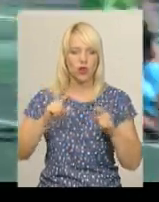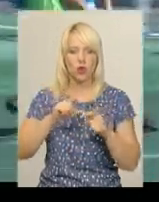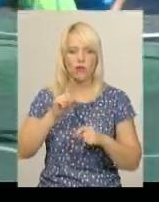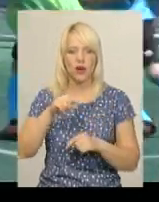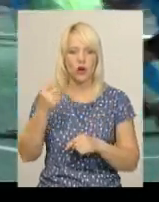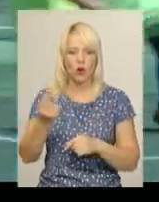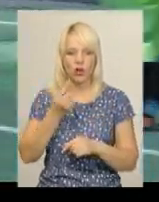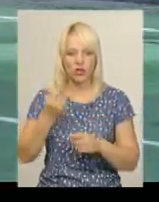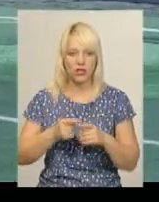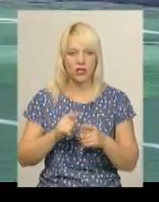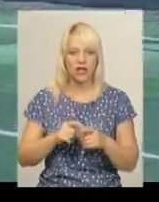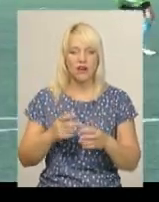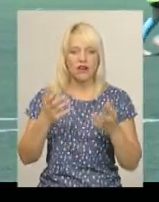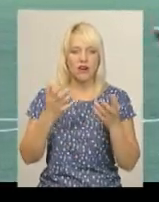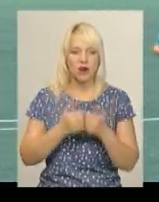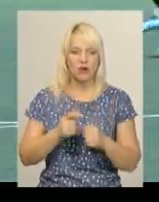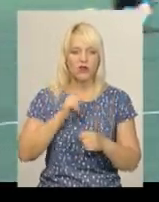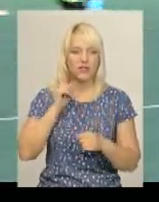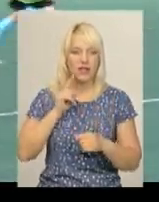ведуть футболісти в зелених манишках.